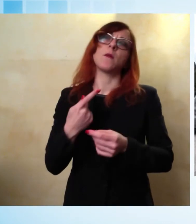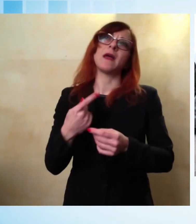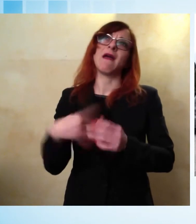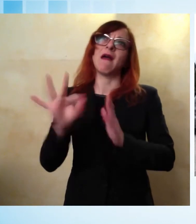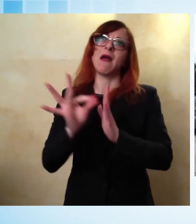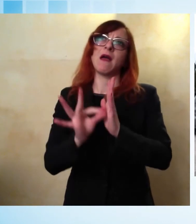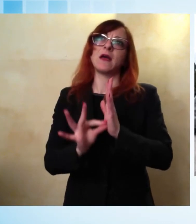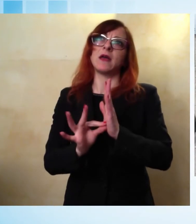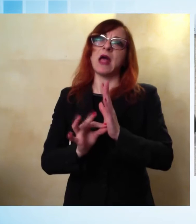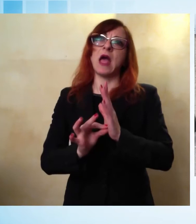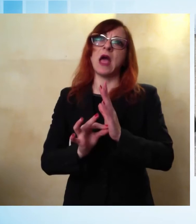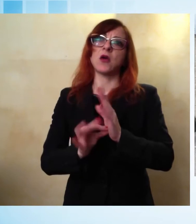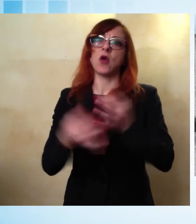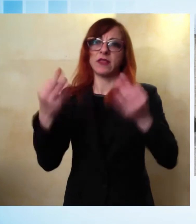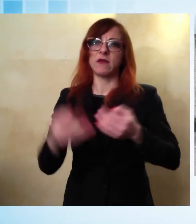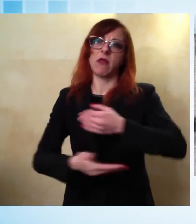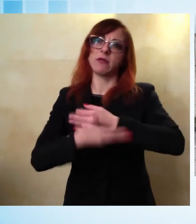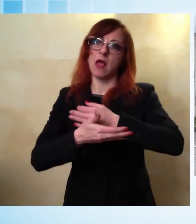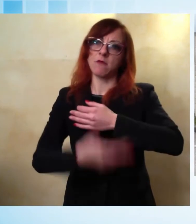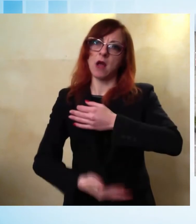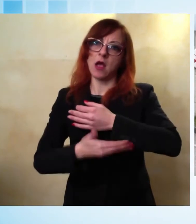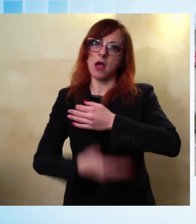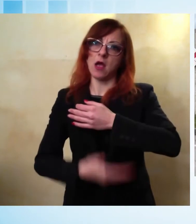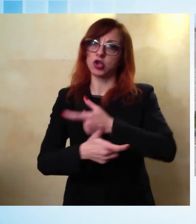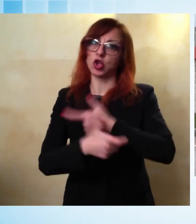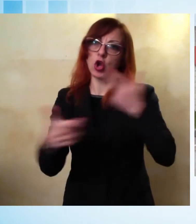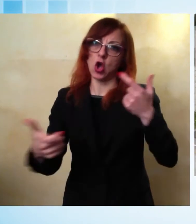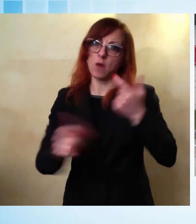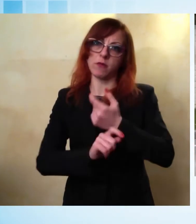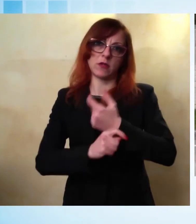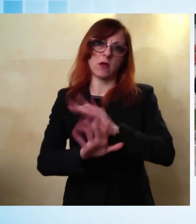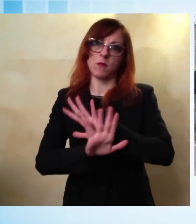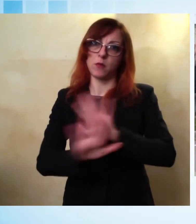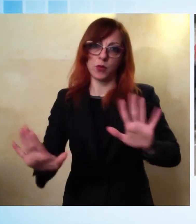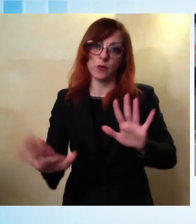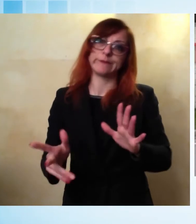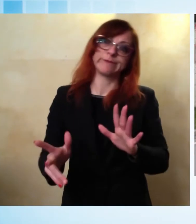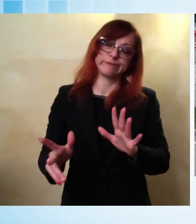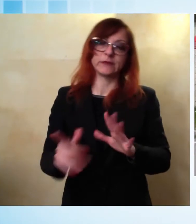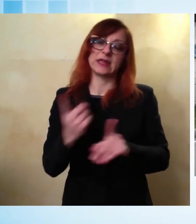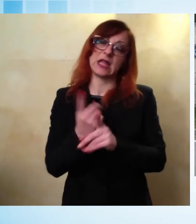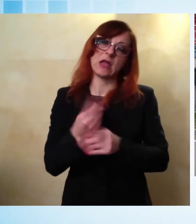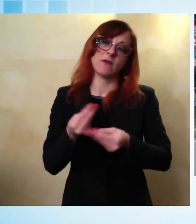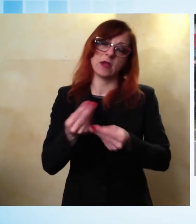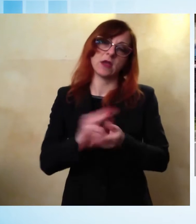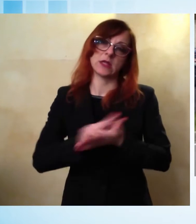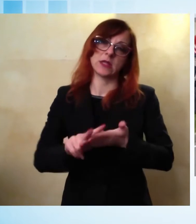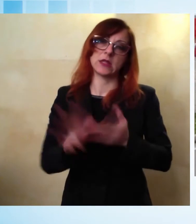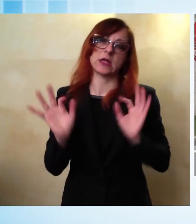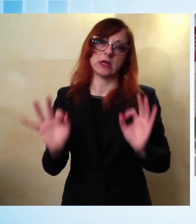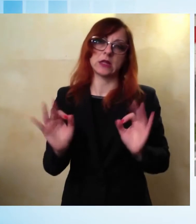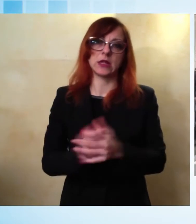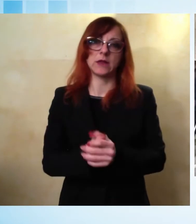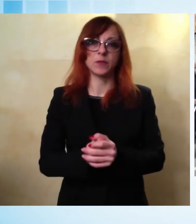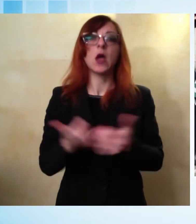possono essere garantiti. A queste problematiche si aggiunge, sempre secondo i lavoratori, un rapporto difficoltoso con l'azienda e nell